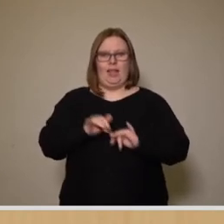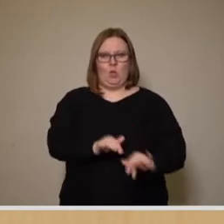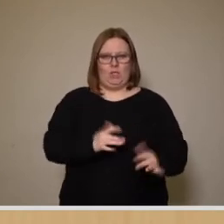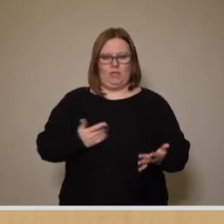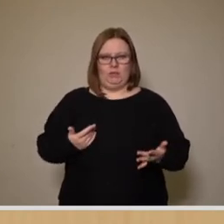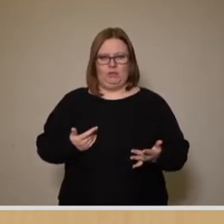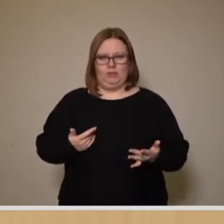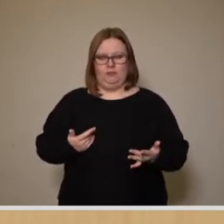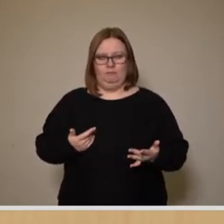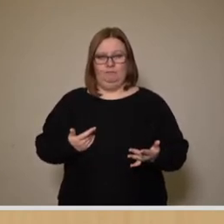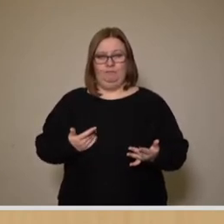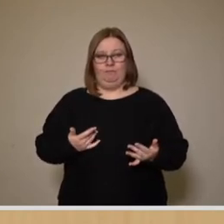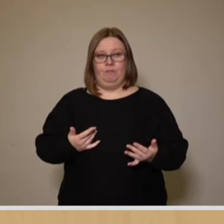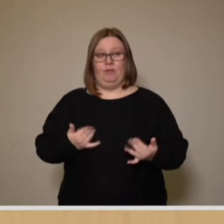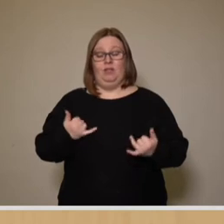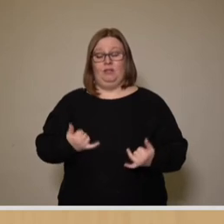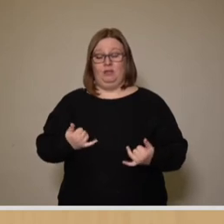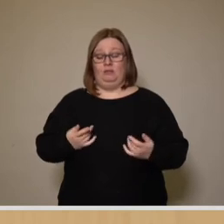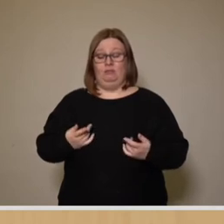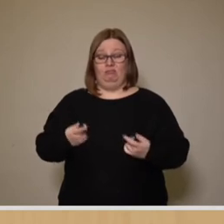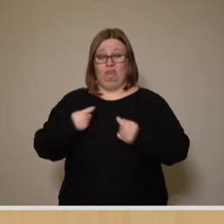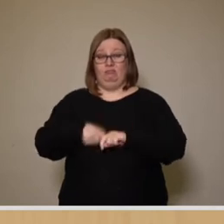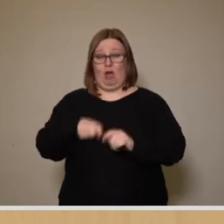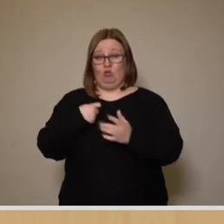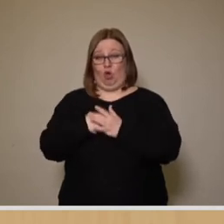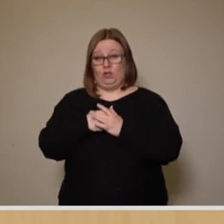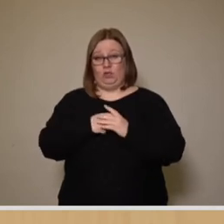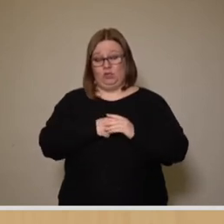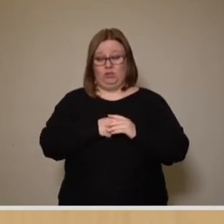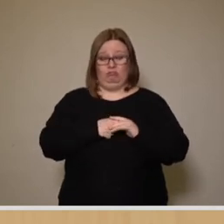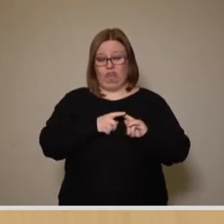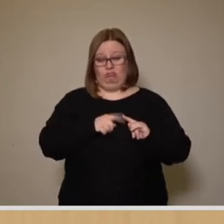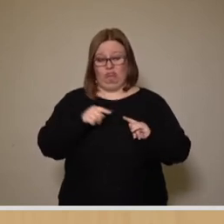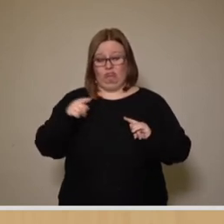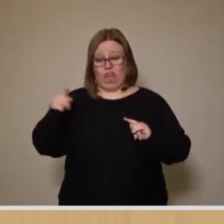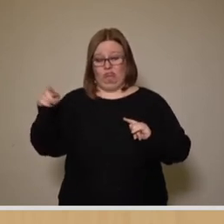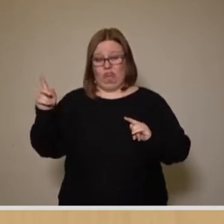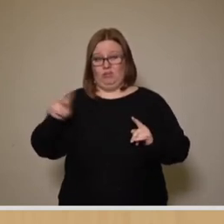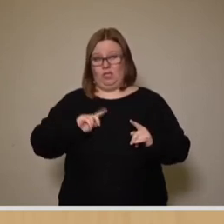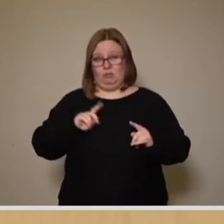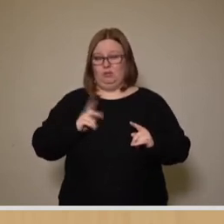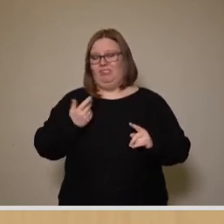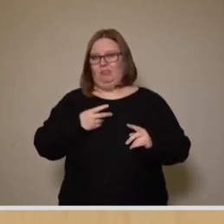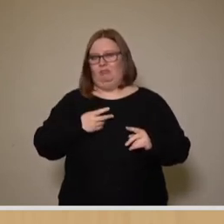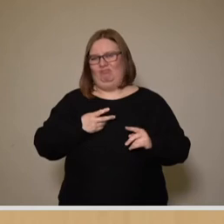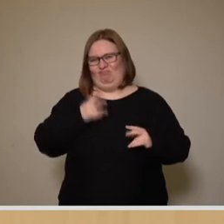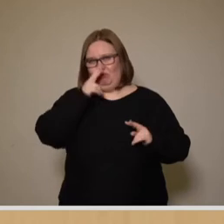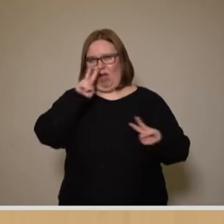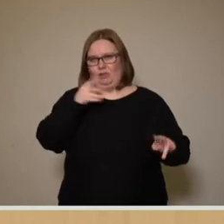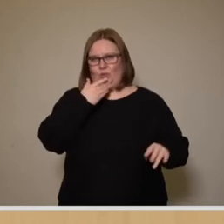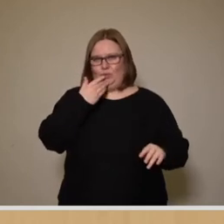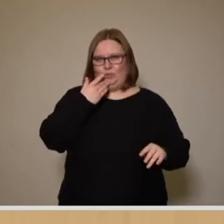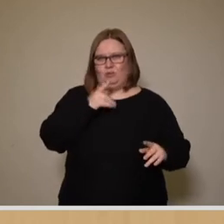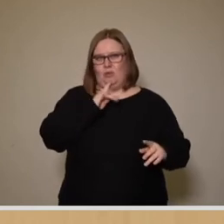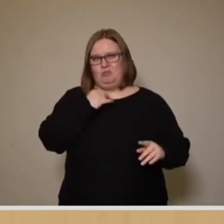Nun habe ich die Baukostenpreisindexe der letzten zwölf Jahre nicht beachtet und auch nicht im Kopf und bin